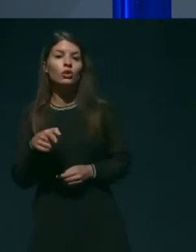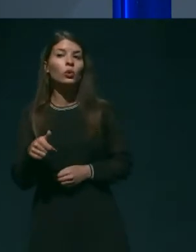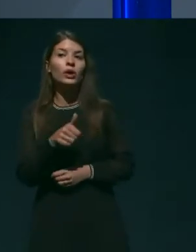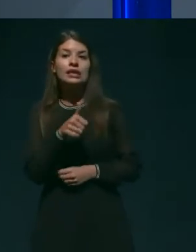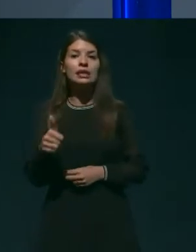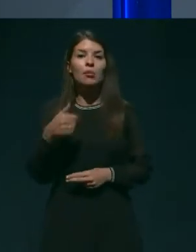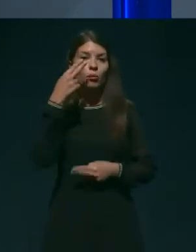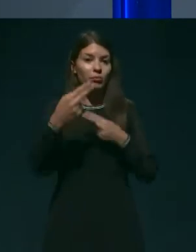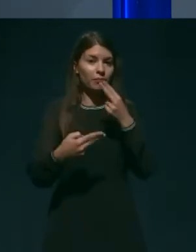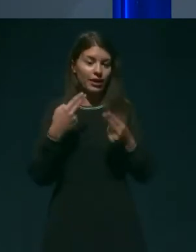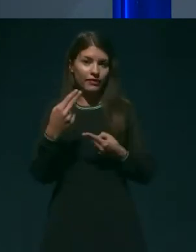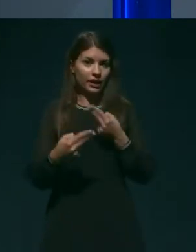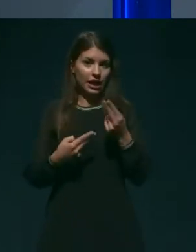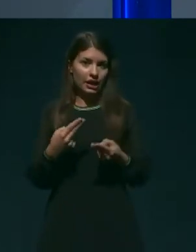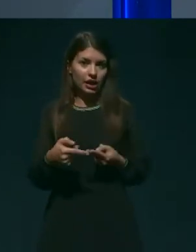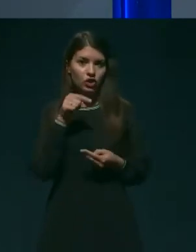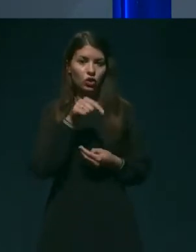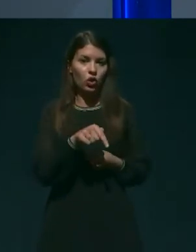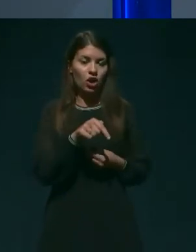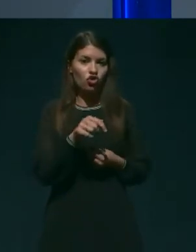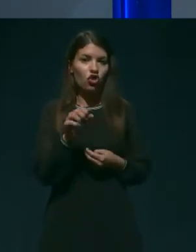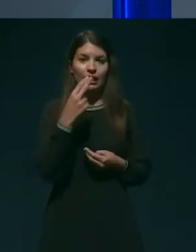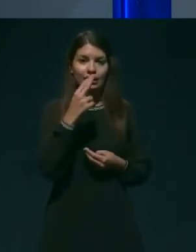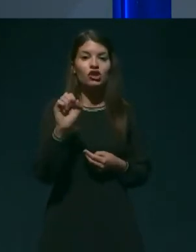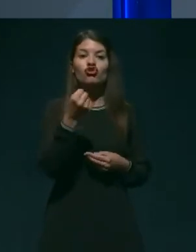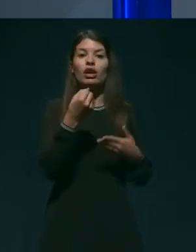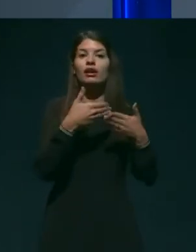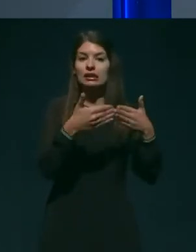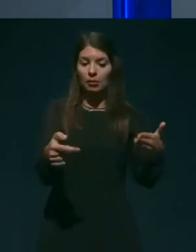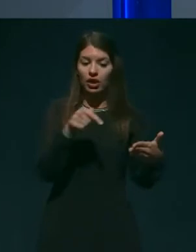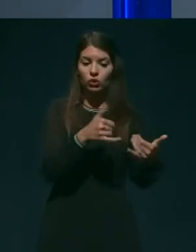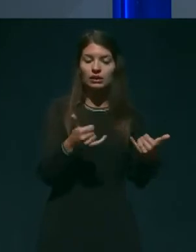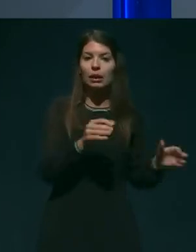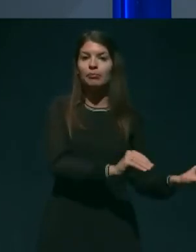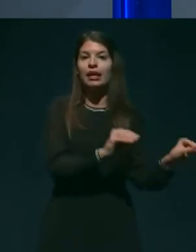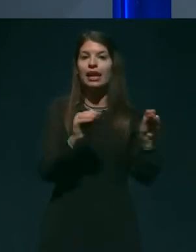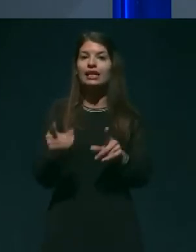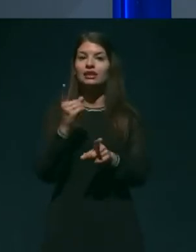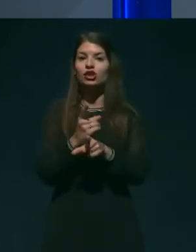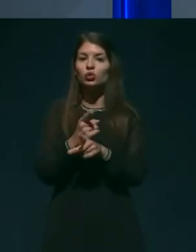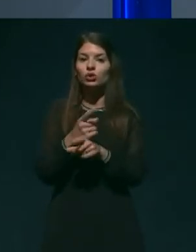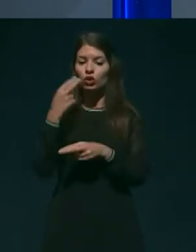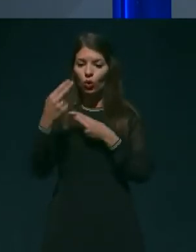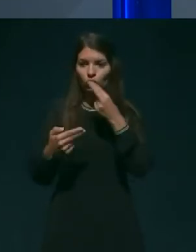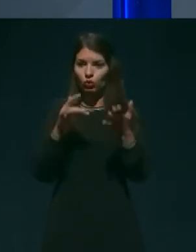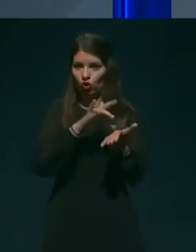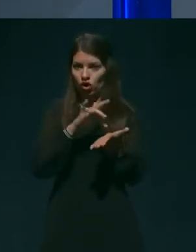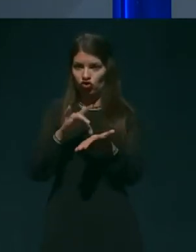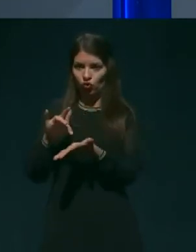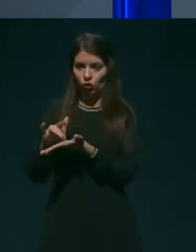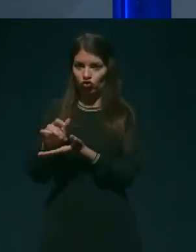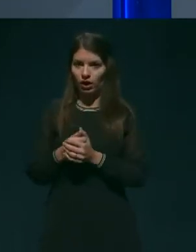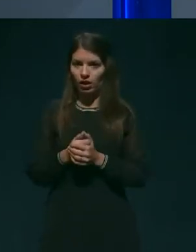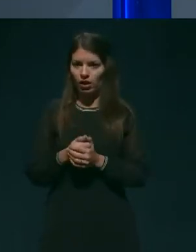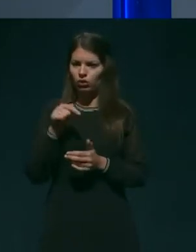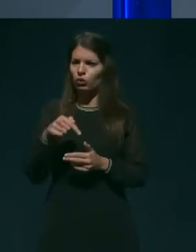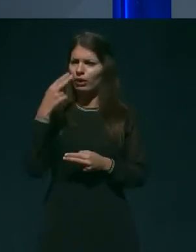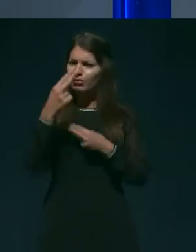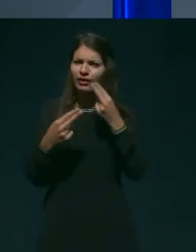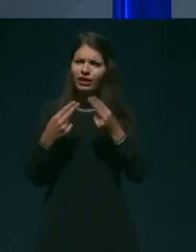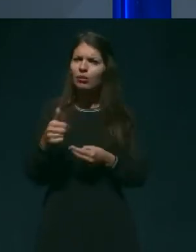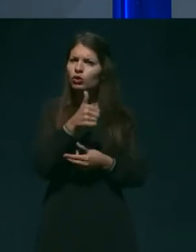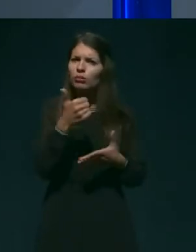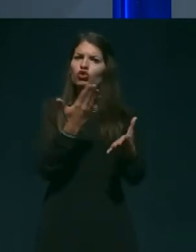šengelskih mejah, ki ga na nek način zdaj prenašamo tudi na kontrolne točke. Preverja se seveda samo dokumentarno,